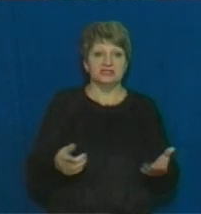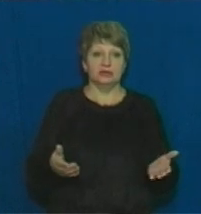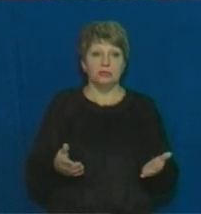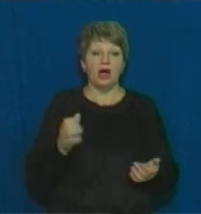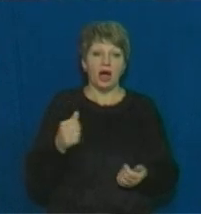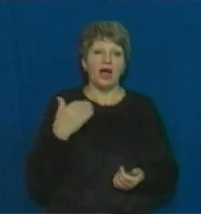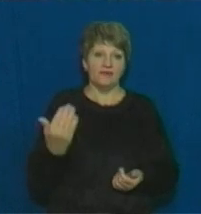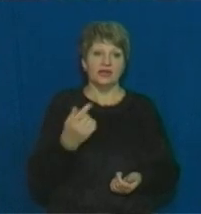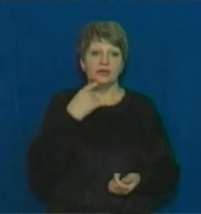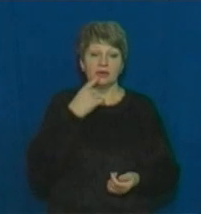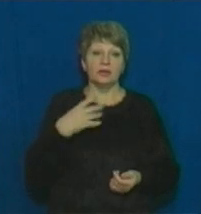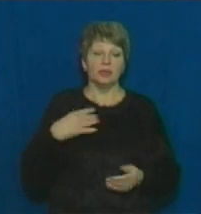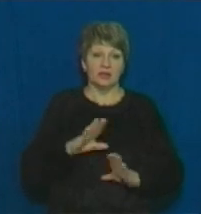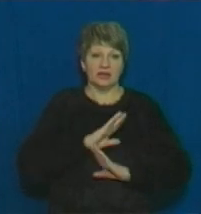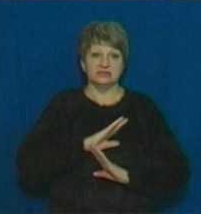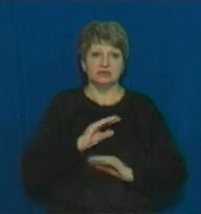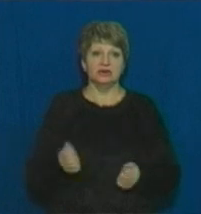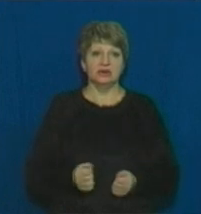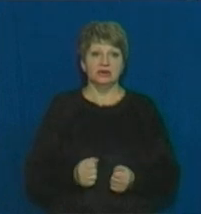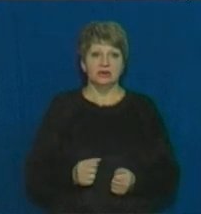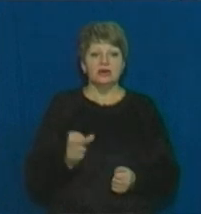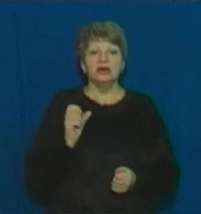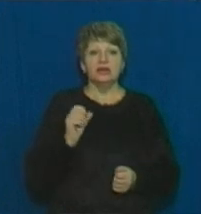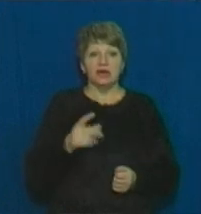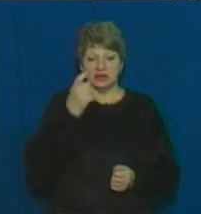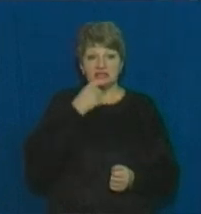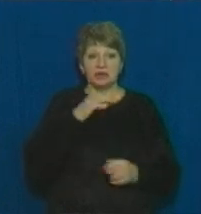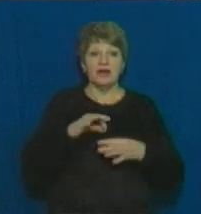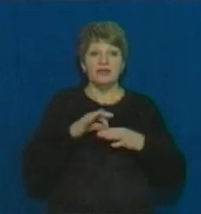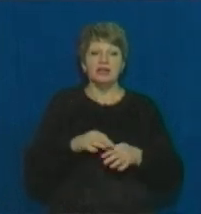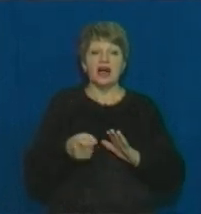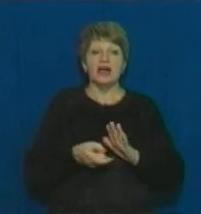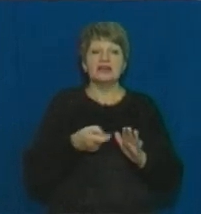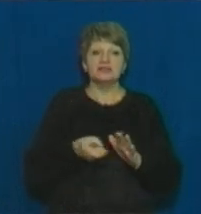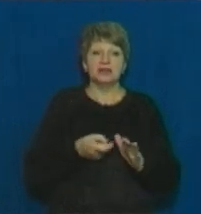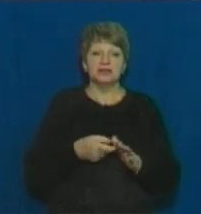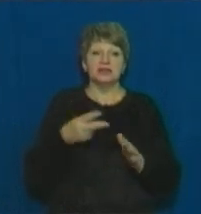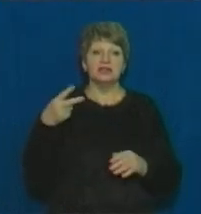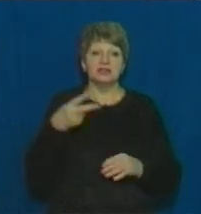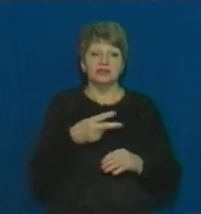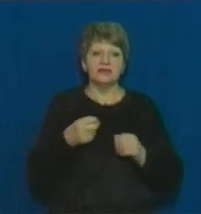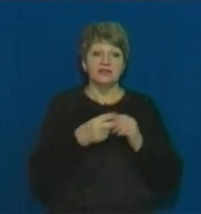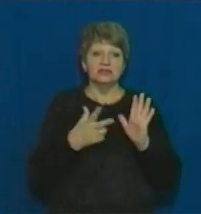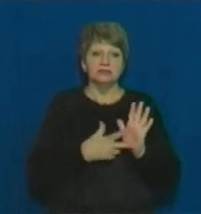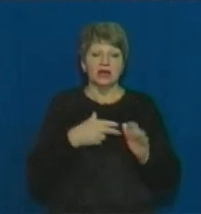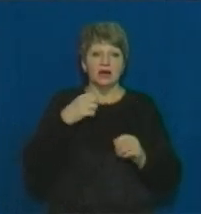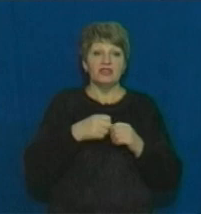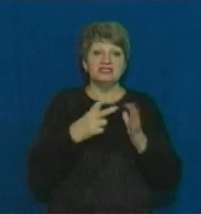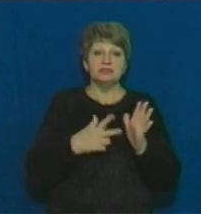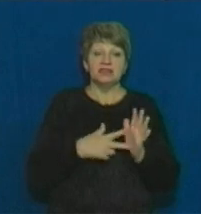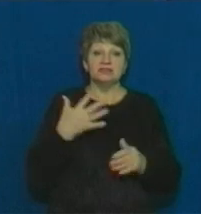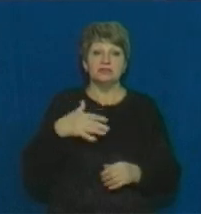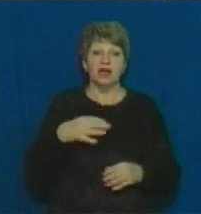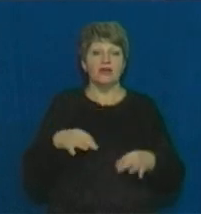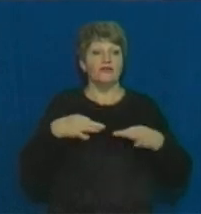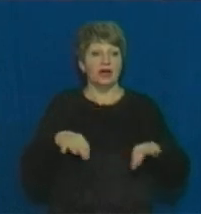А він каже, на смерть. Як встановила експертиза, 9 січня 2018 року о 18.50 водій